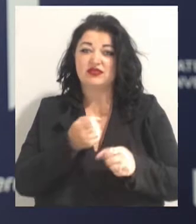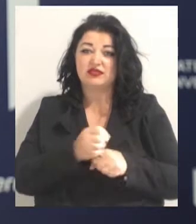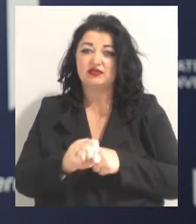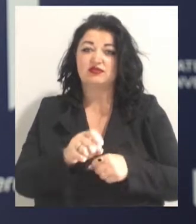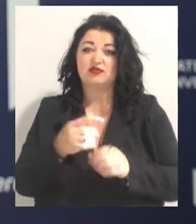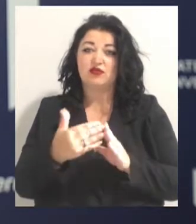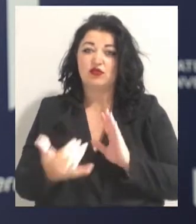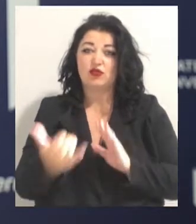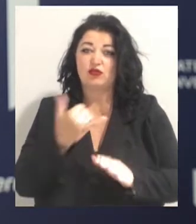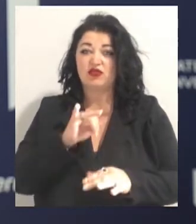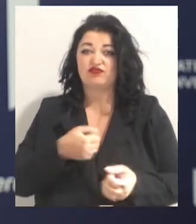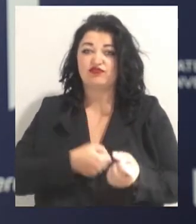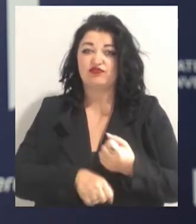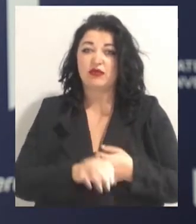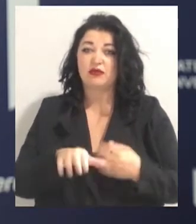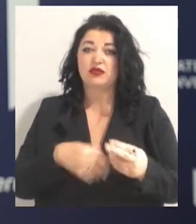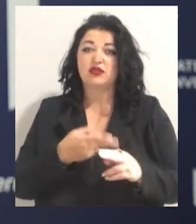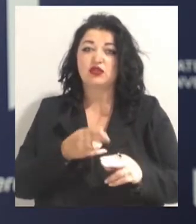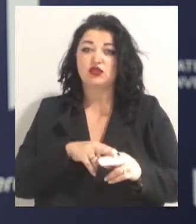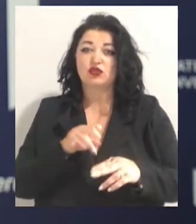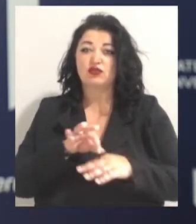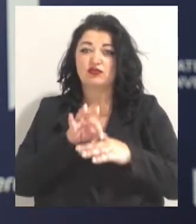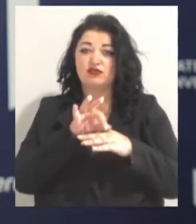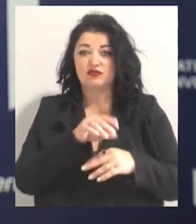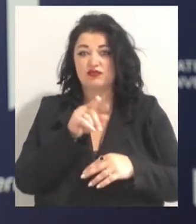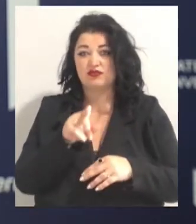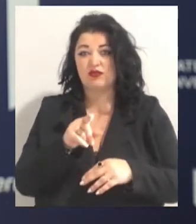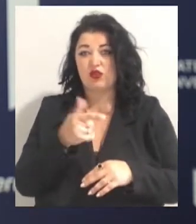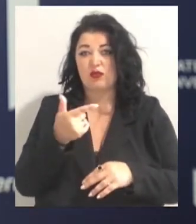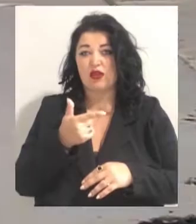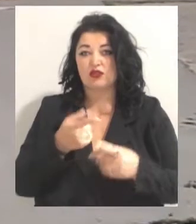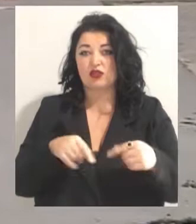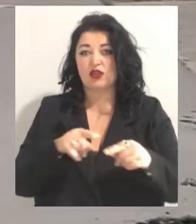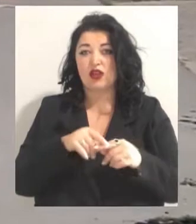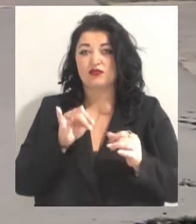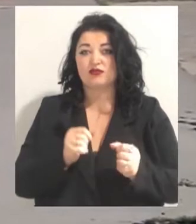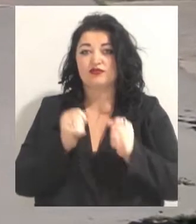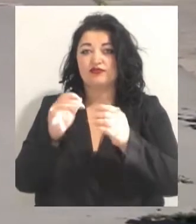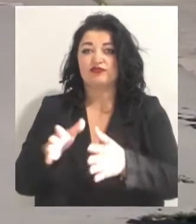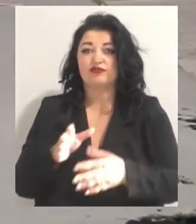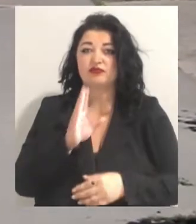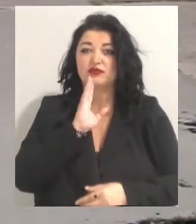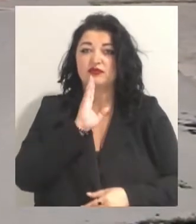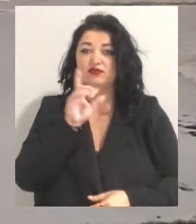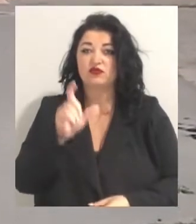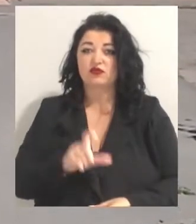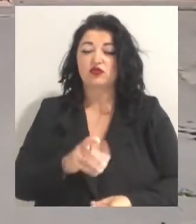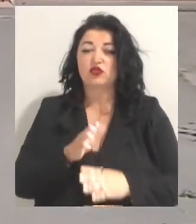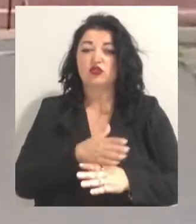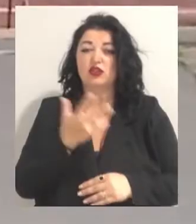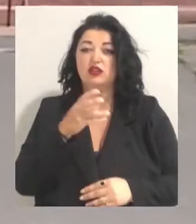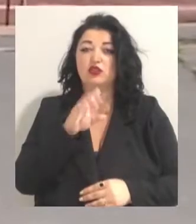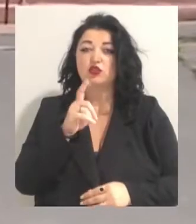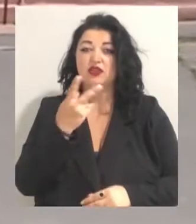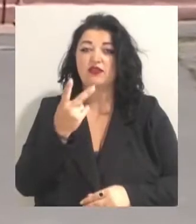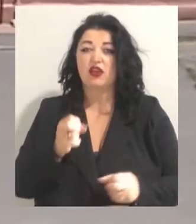згалотував її. Після цього відвіз її на місці зупинки громадського транспорту та залишив дівчину. За частиною 3 статті 152 Кримінального